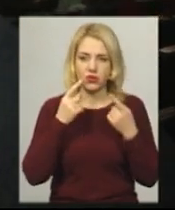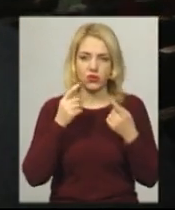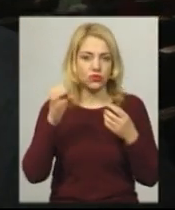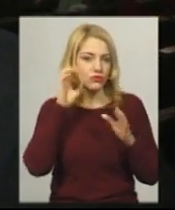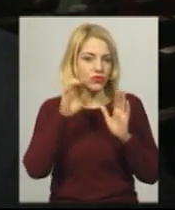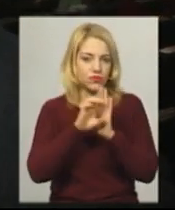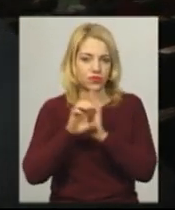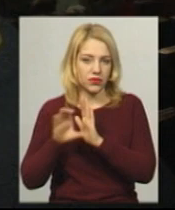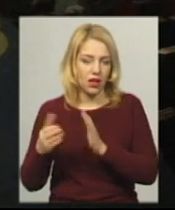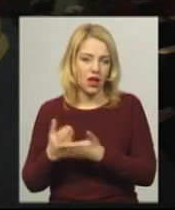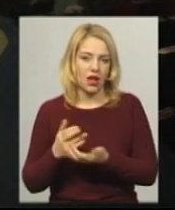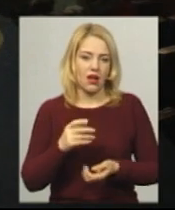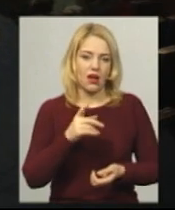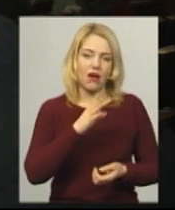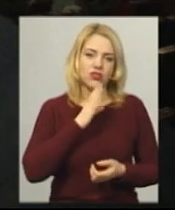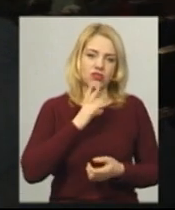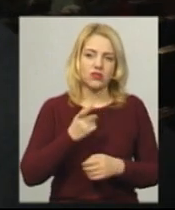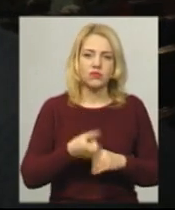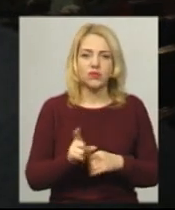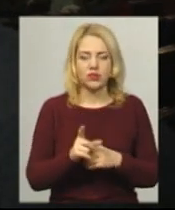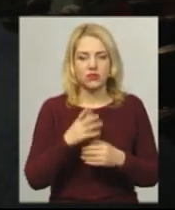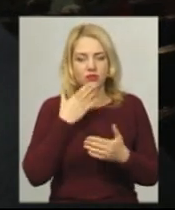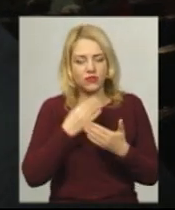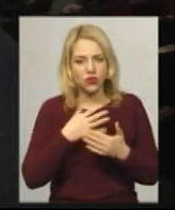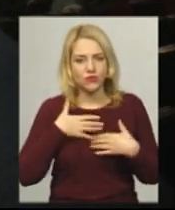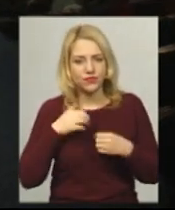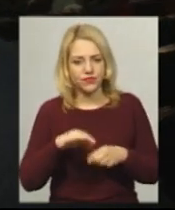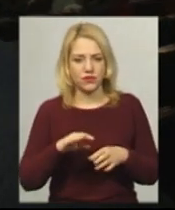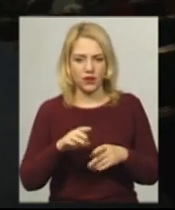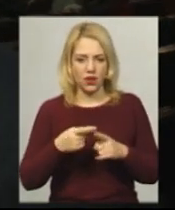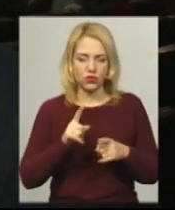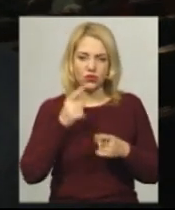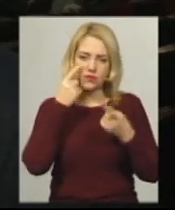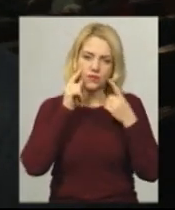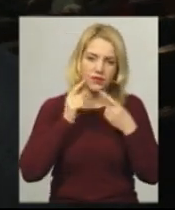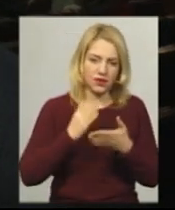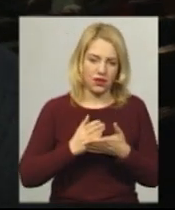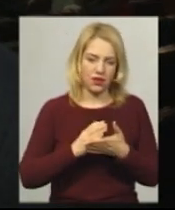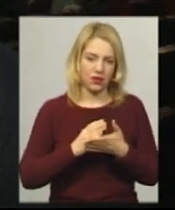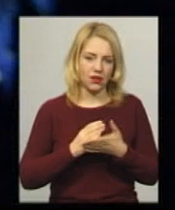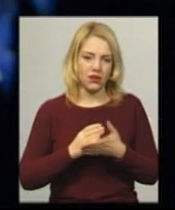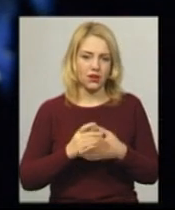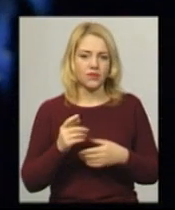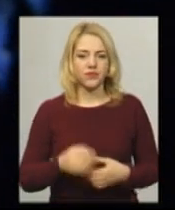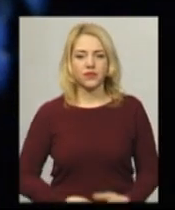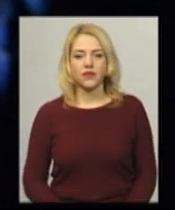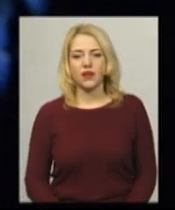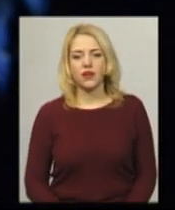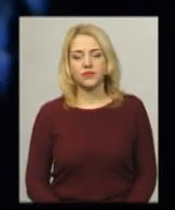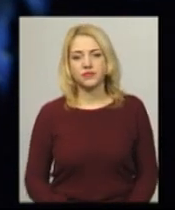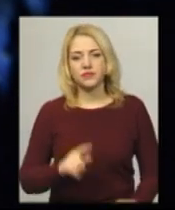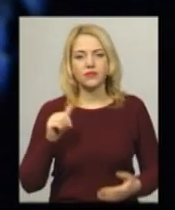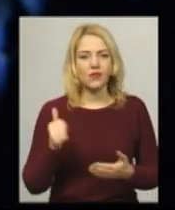У них хтось сльози, хтось більш емоційний, хтось більш перфекціоніст хоче краще як зробити. Прем'єра